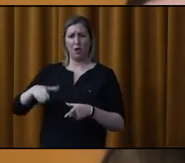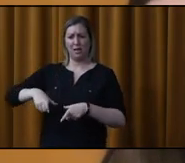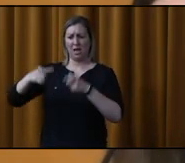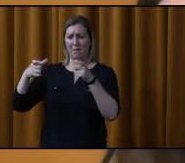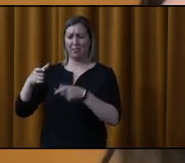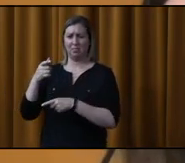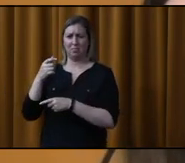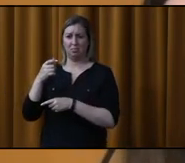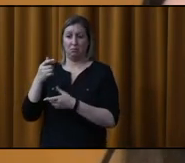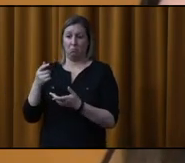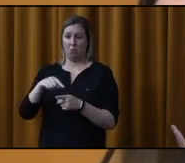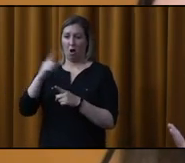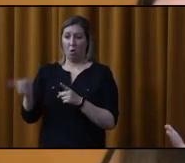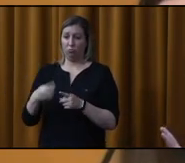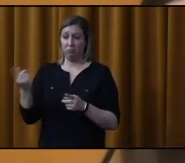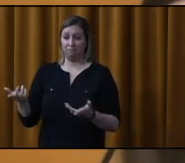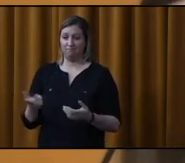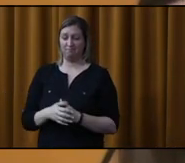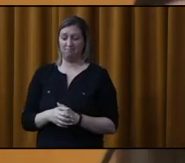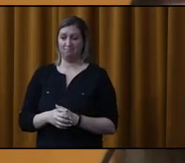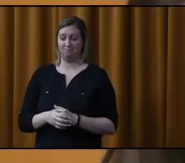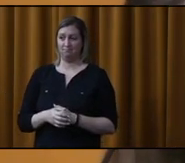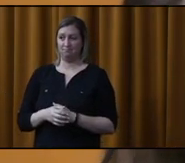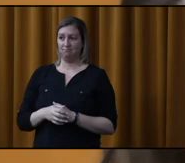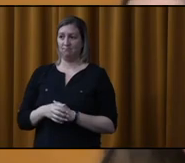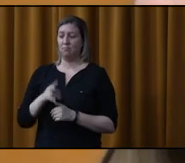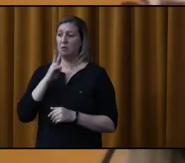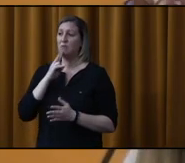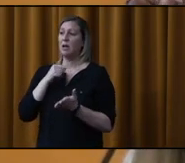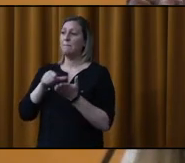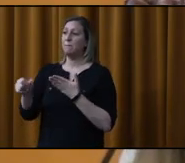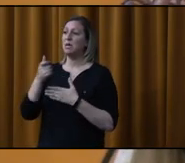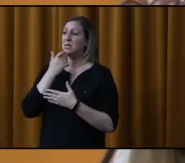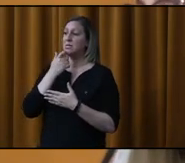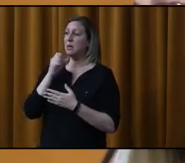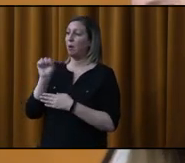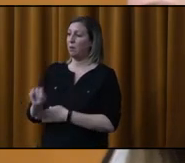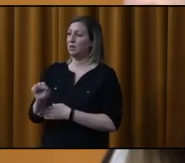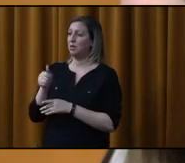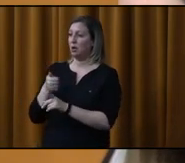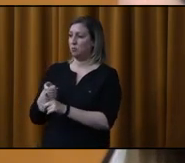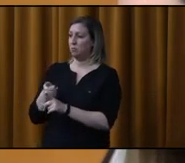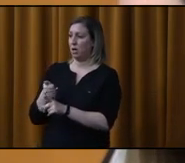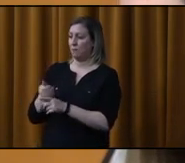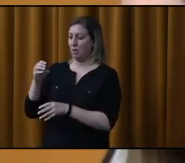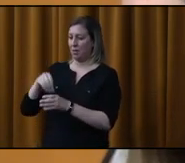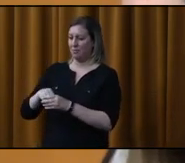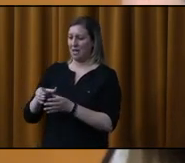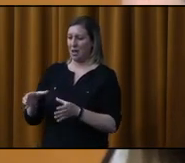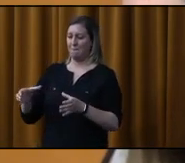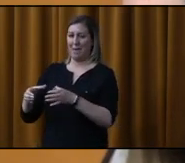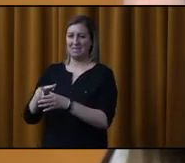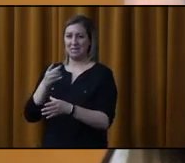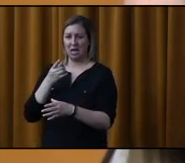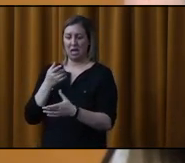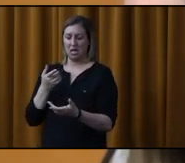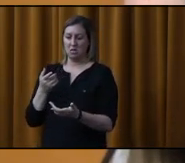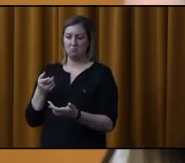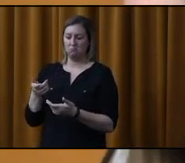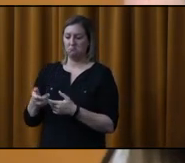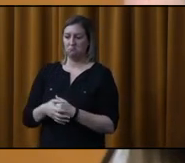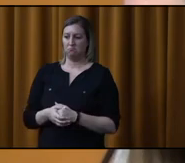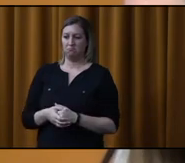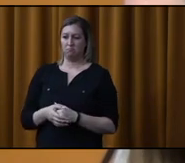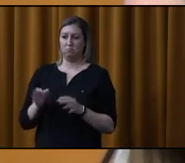sera à la portée, en fait payé par les propriétaires, se trouvant dans le bassin hydrique où ont été réalisés les travaux.